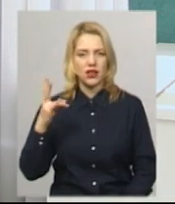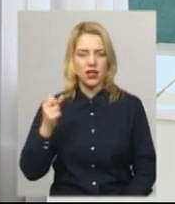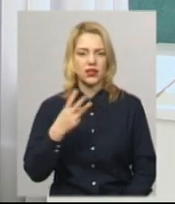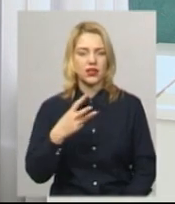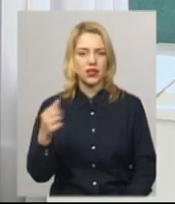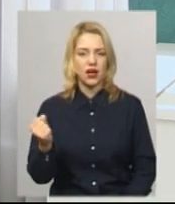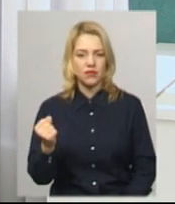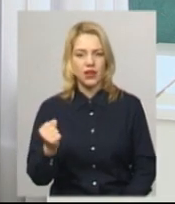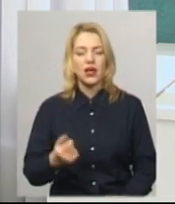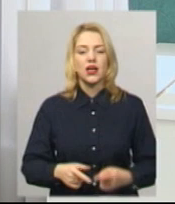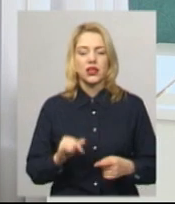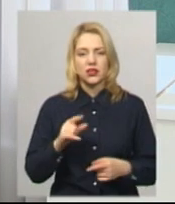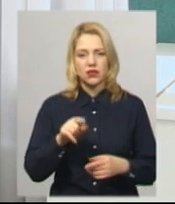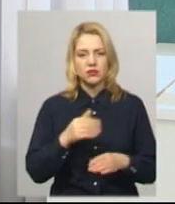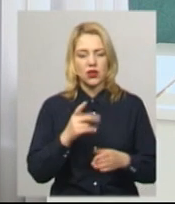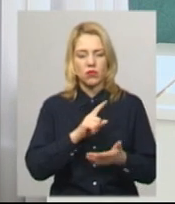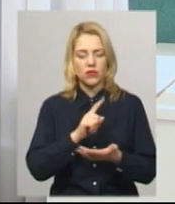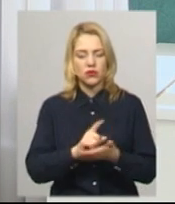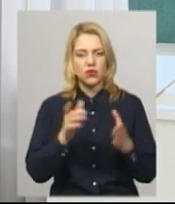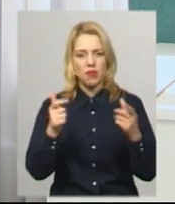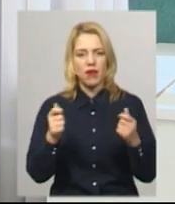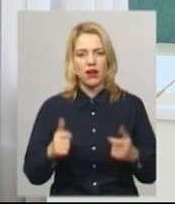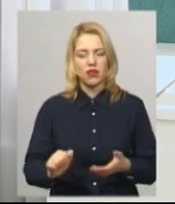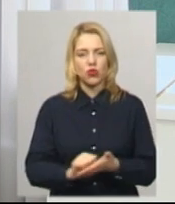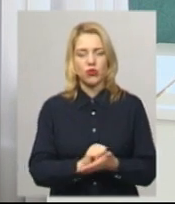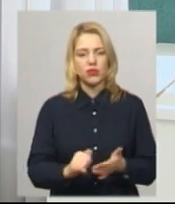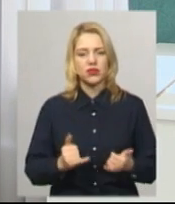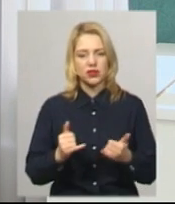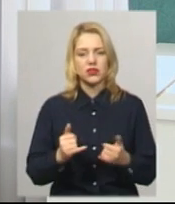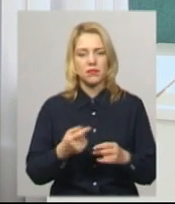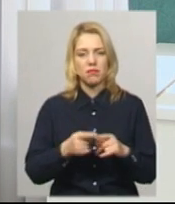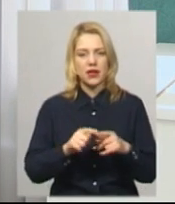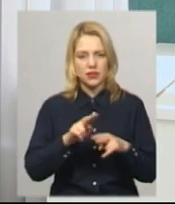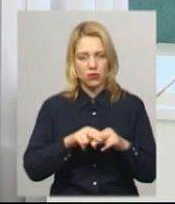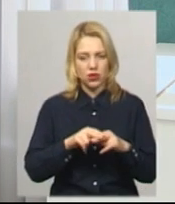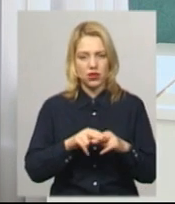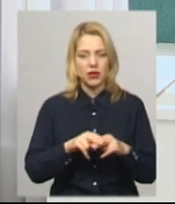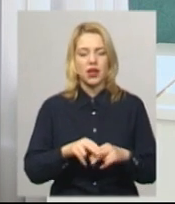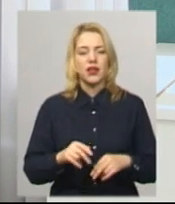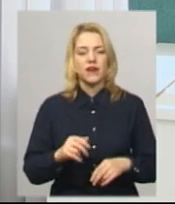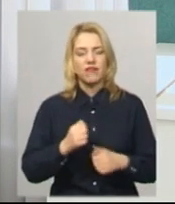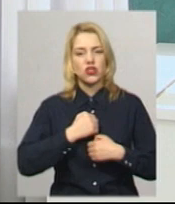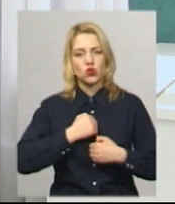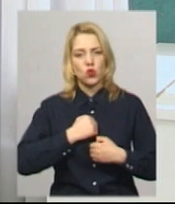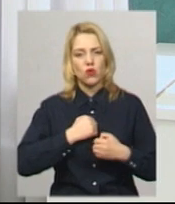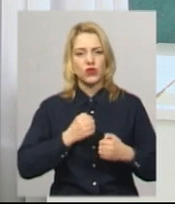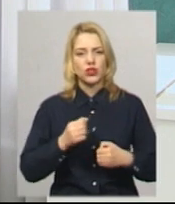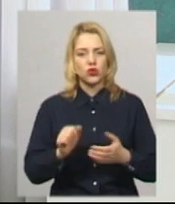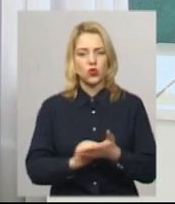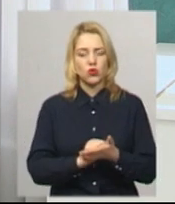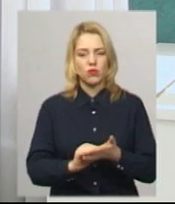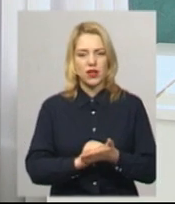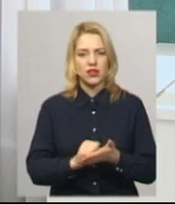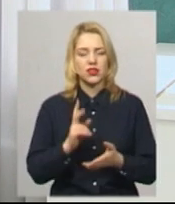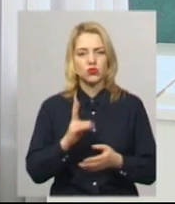МСТЕС. Обов'язковий пакет документів є для громадян України – це паспорт, для чоловіків – військовий документ. Якщо хтось